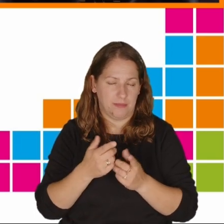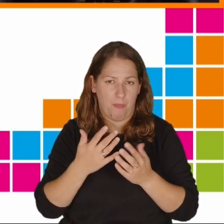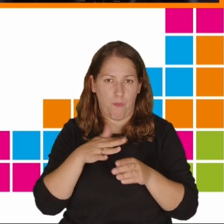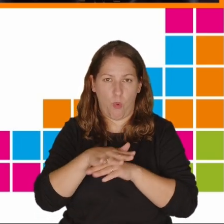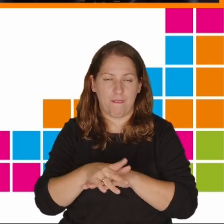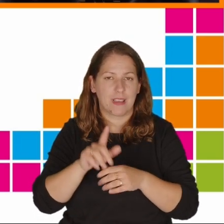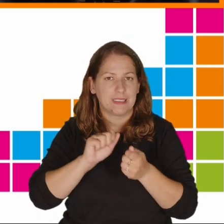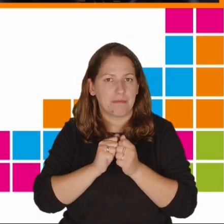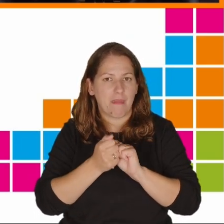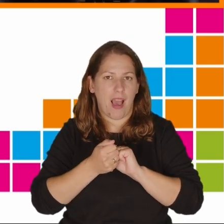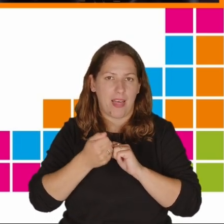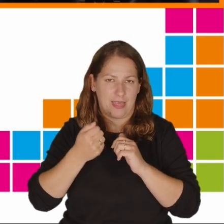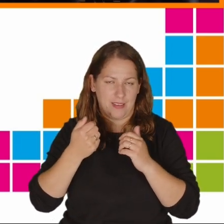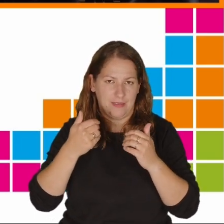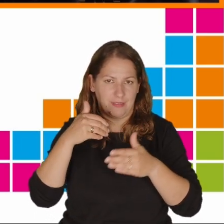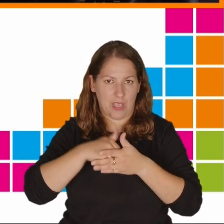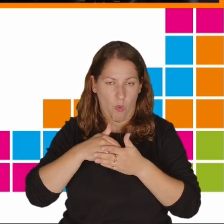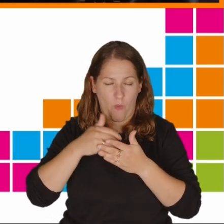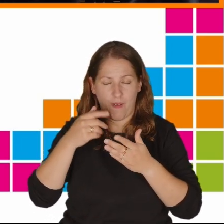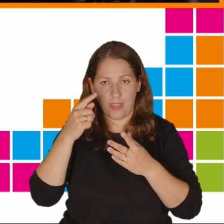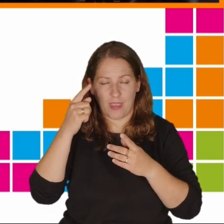i zdrowia psychicznego nastolatków.